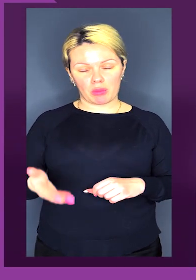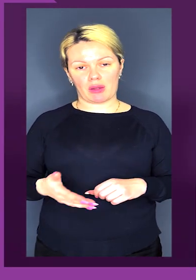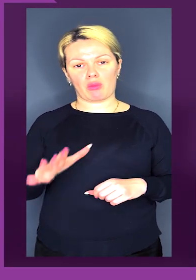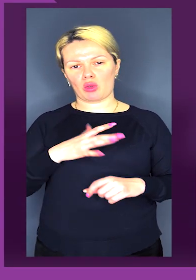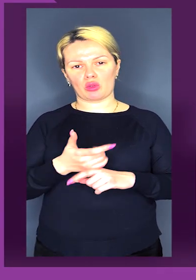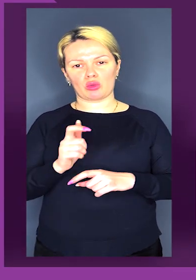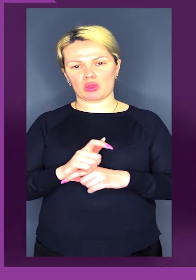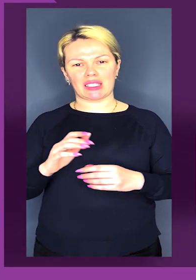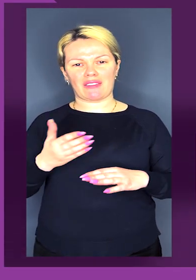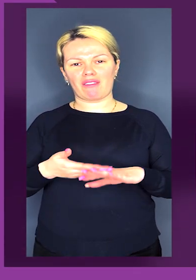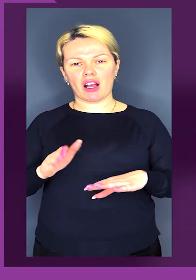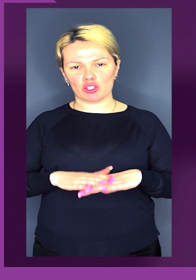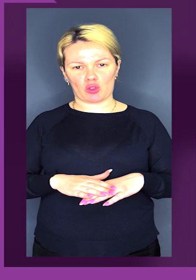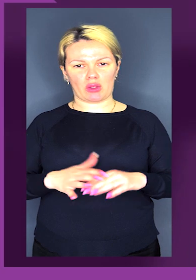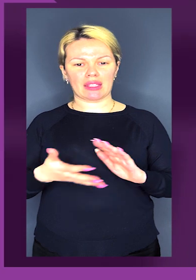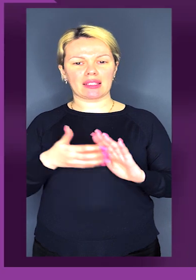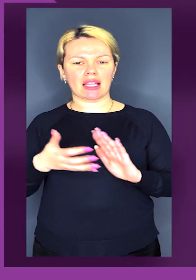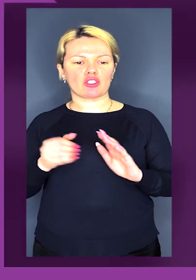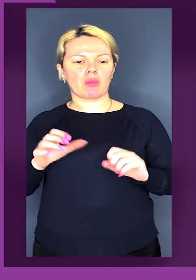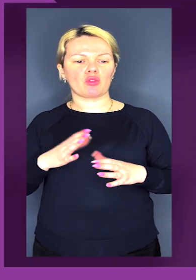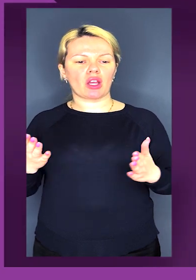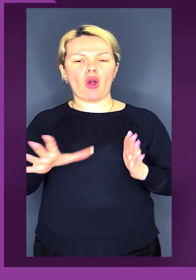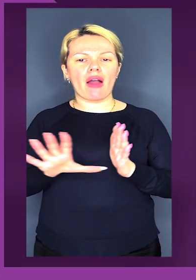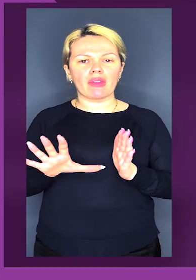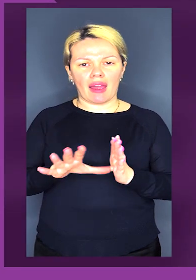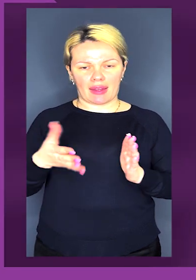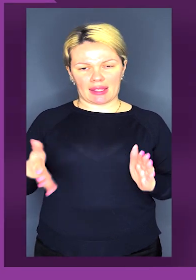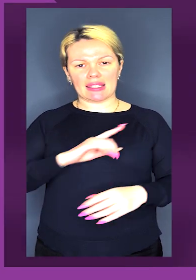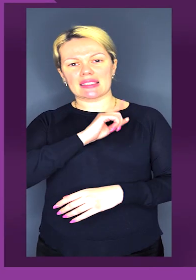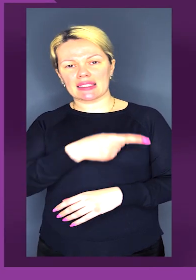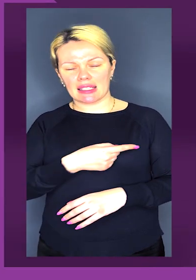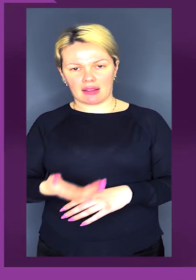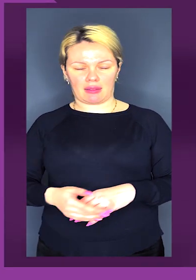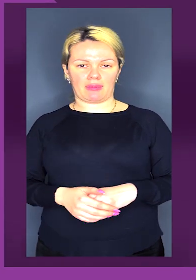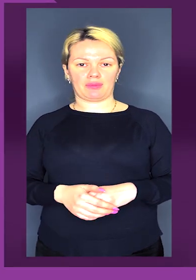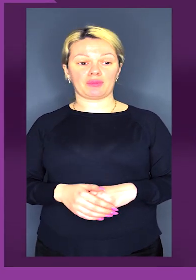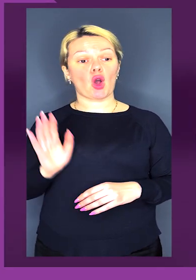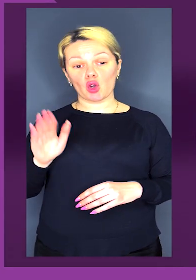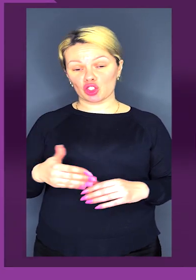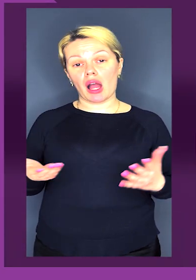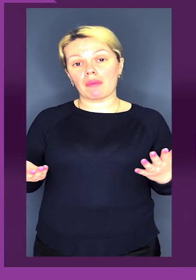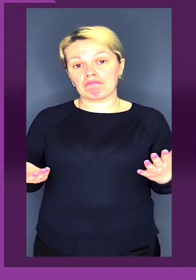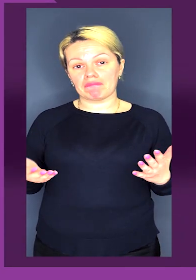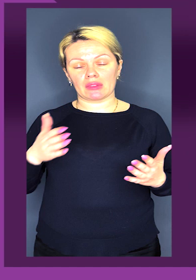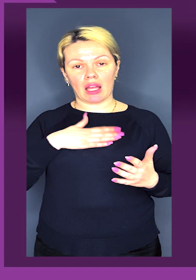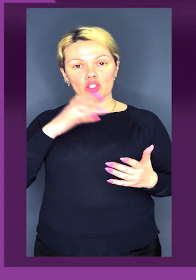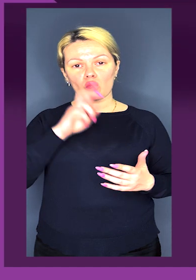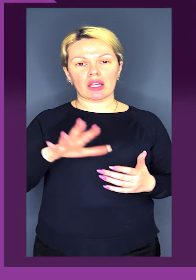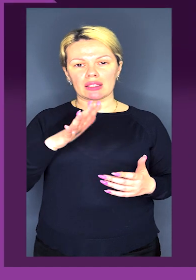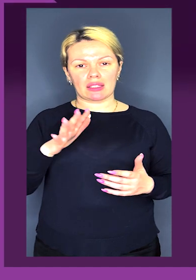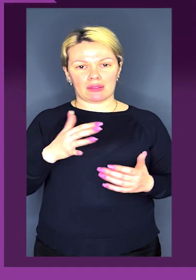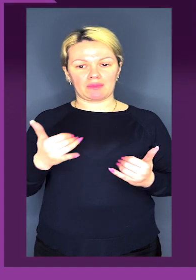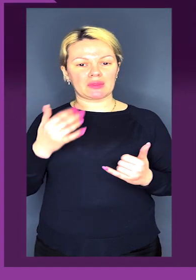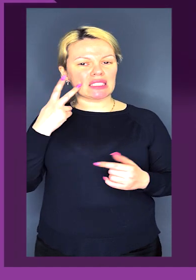було досить важко, через нестачу, мабуть, якоїсь енергії та сил. Хоча, нашу